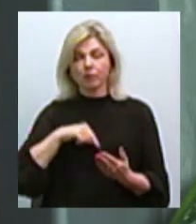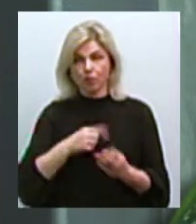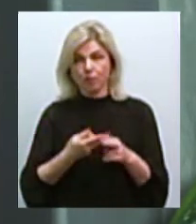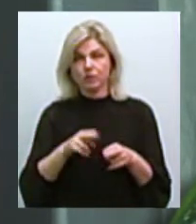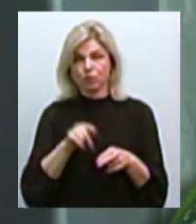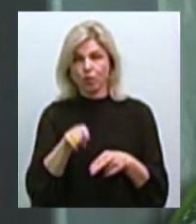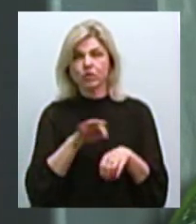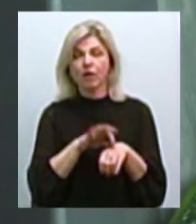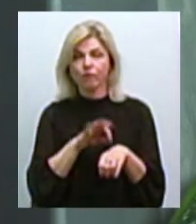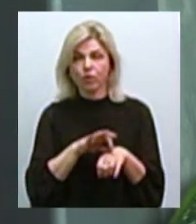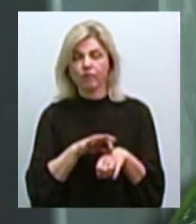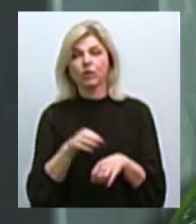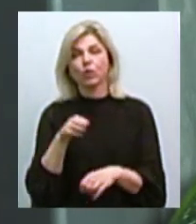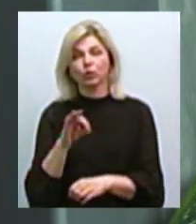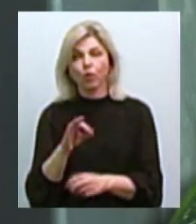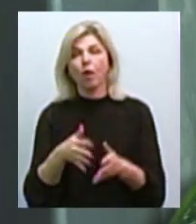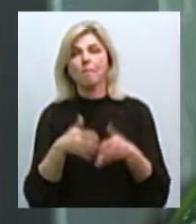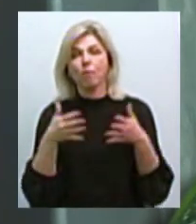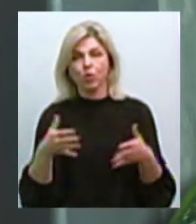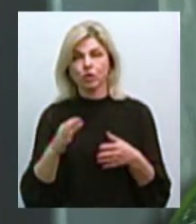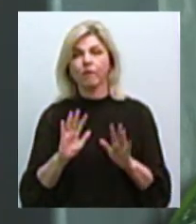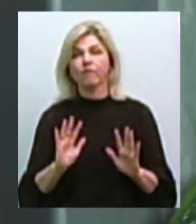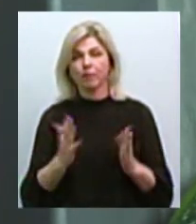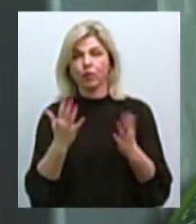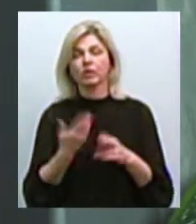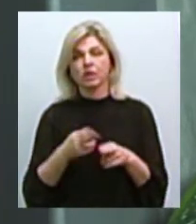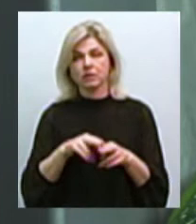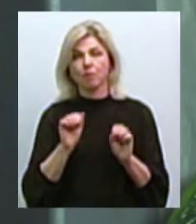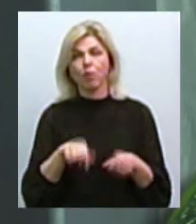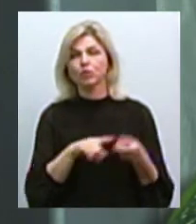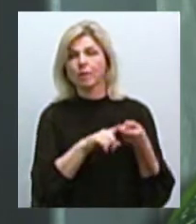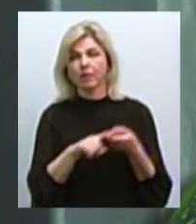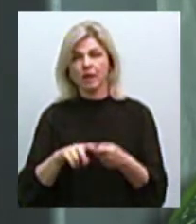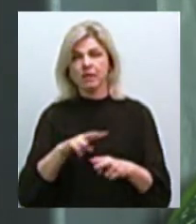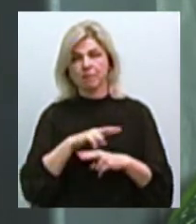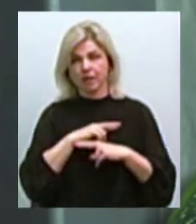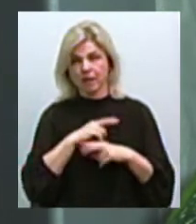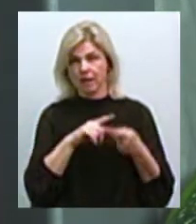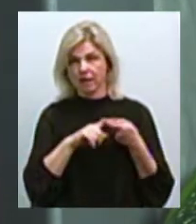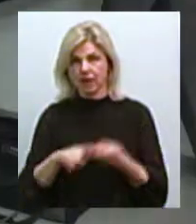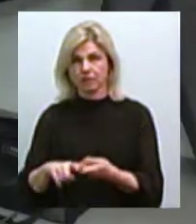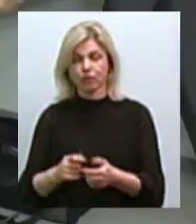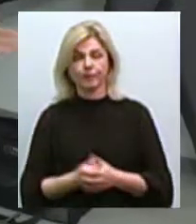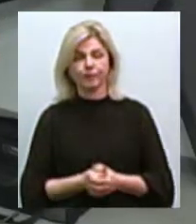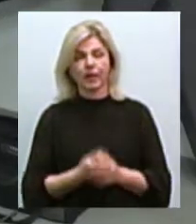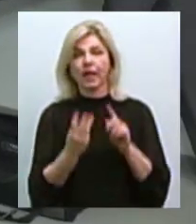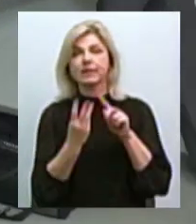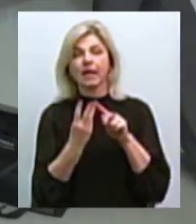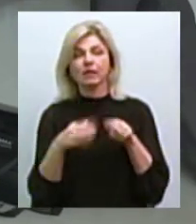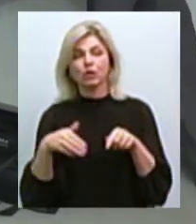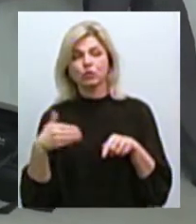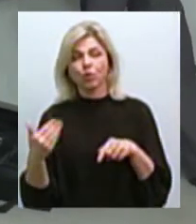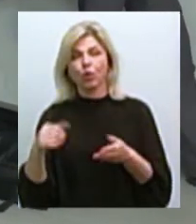в більшості випадків це може привести до смертельного наслідку. Третій стороною ці справи